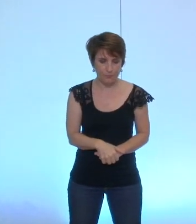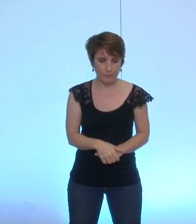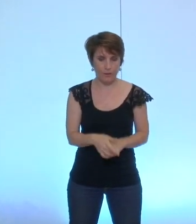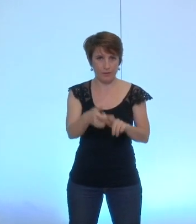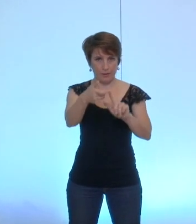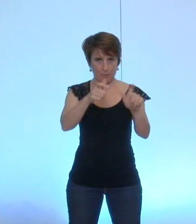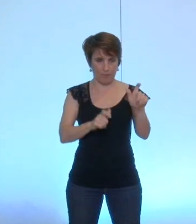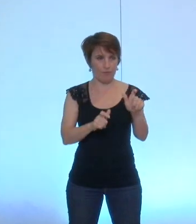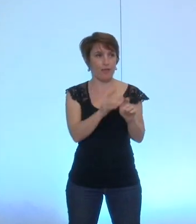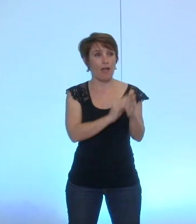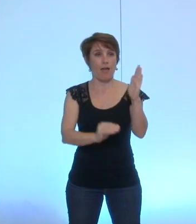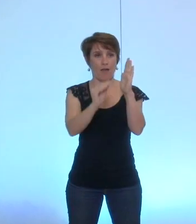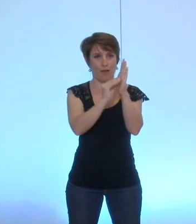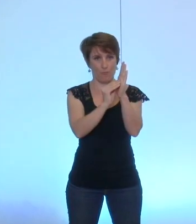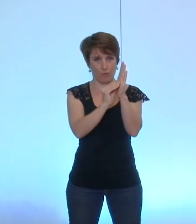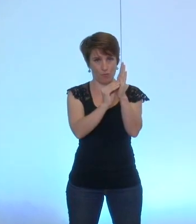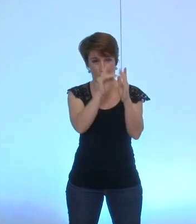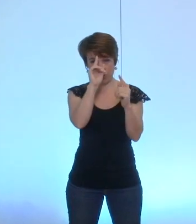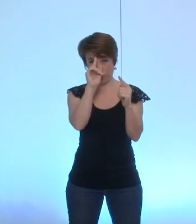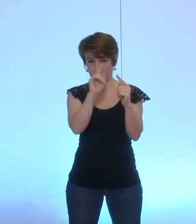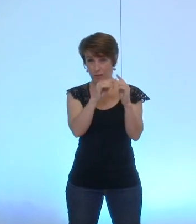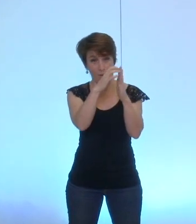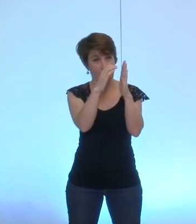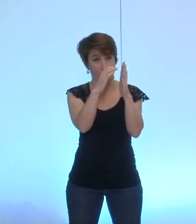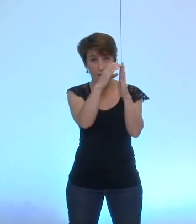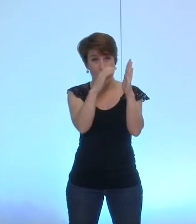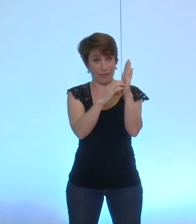à l'amendement toujours sur l'article 4